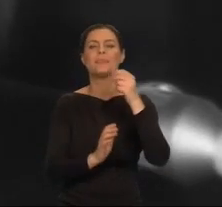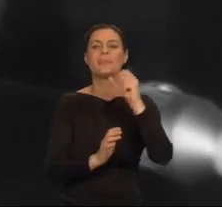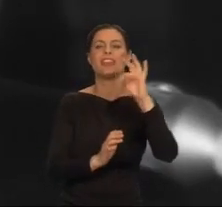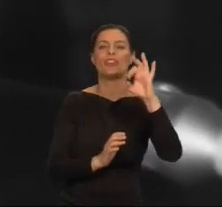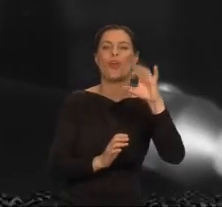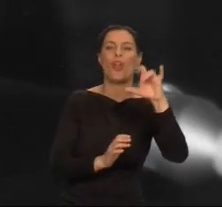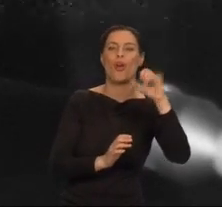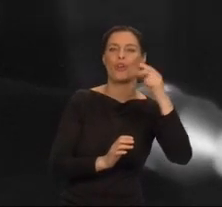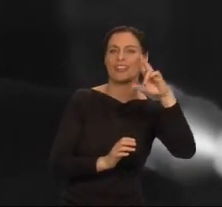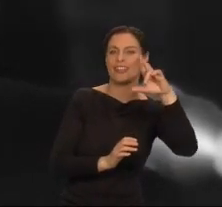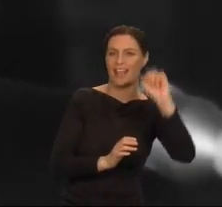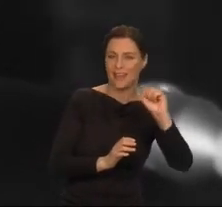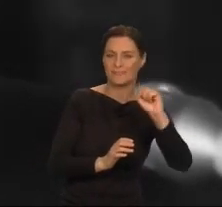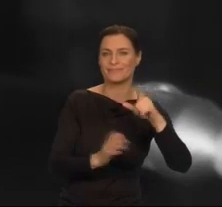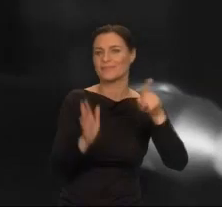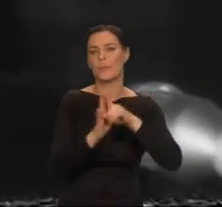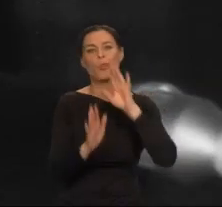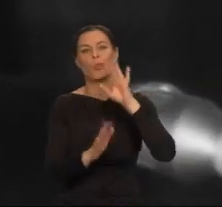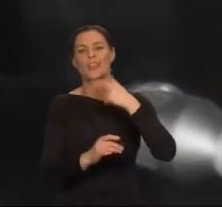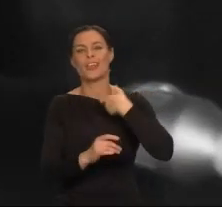Jak triple lub jednorożce.